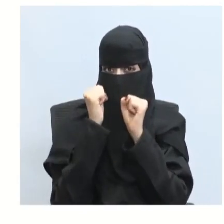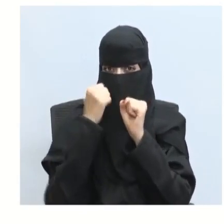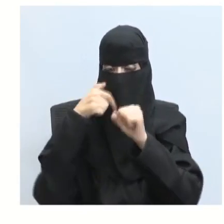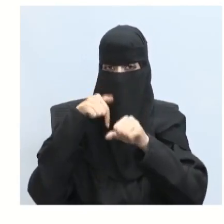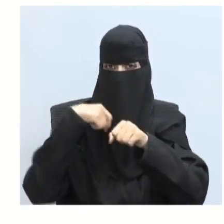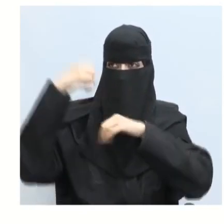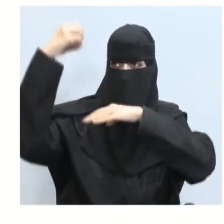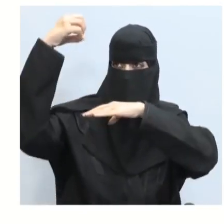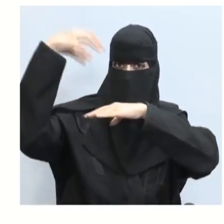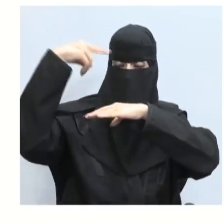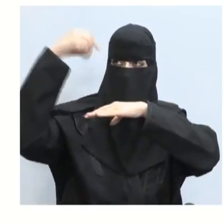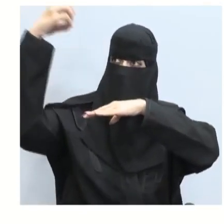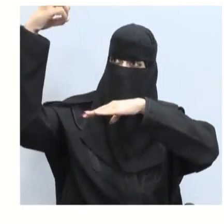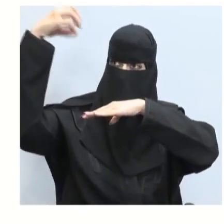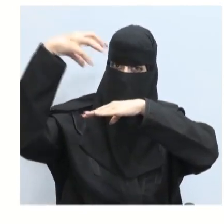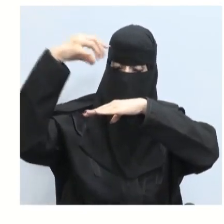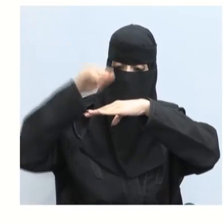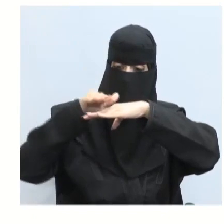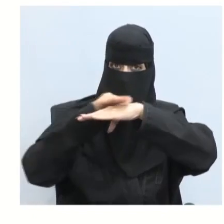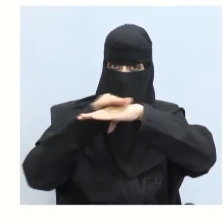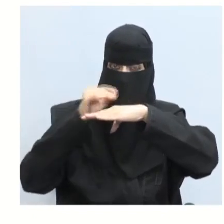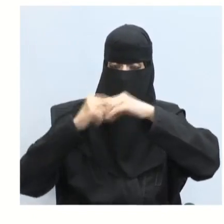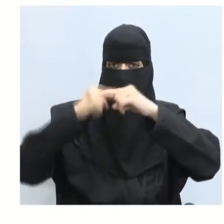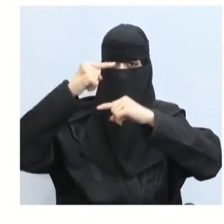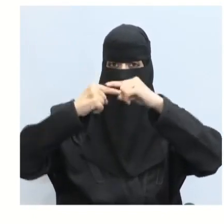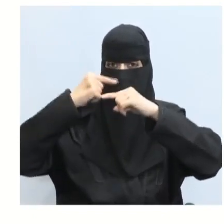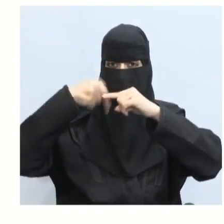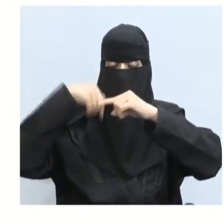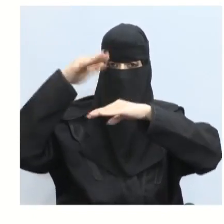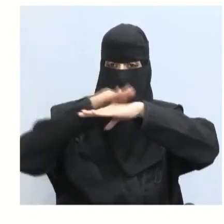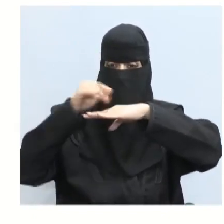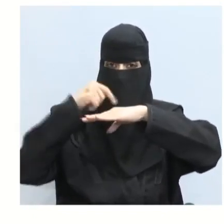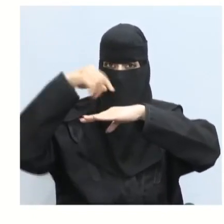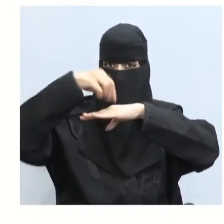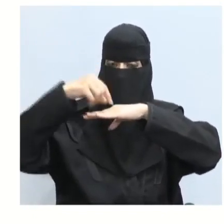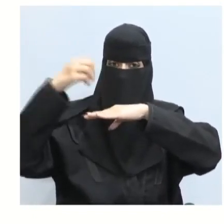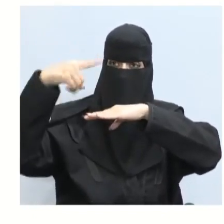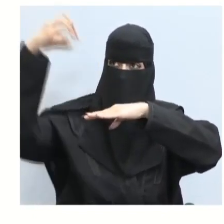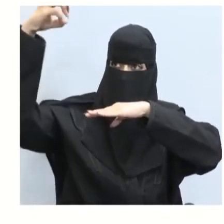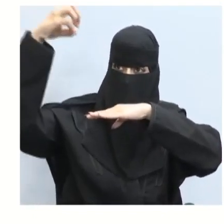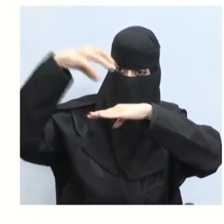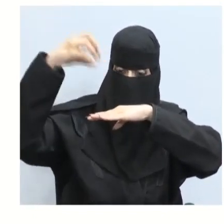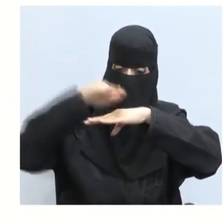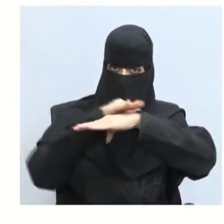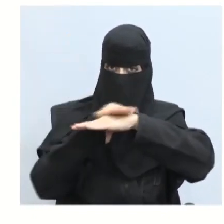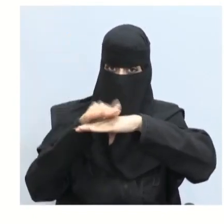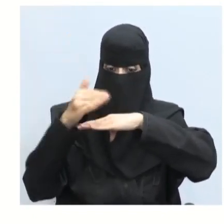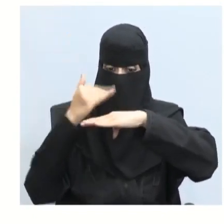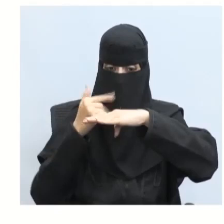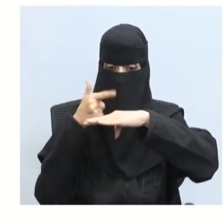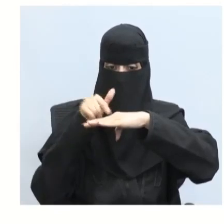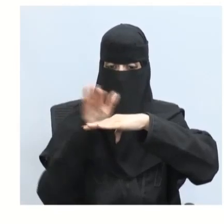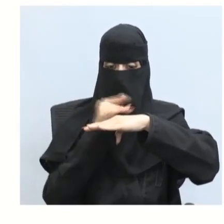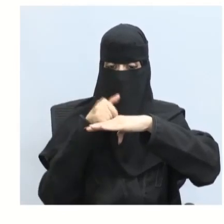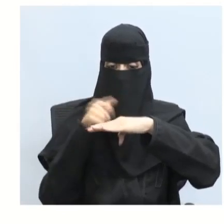أن الاستضاءة معدل استدام الضوء إذن هي عبارة عن حاصل قسمة التدفق على مساحة السطح